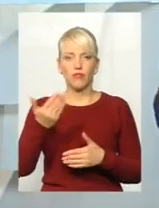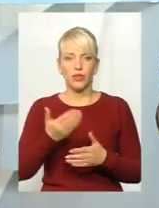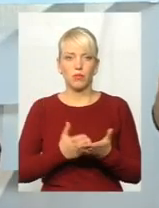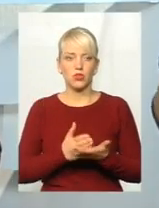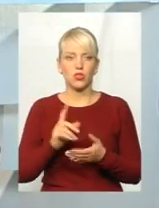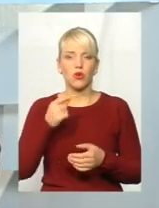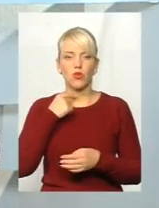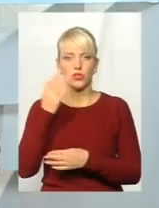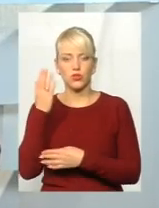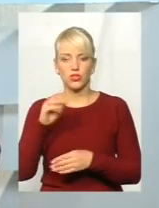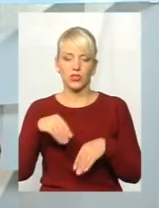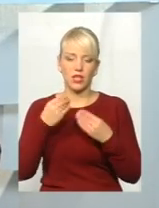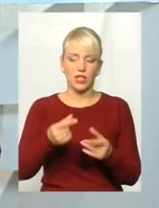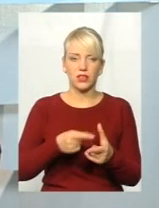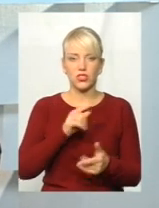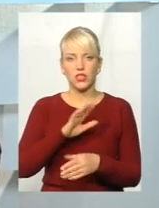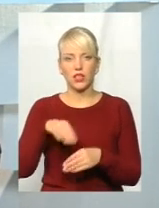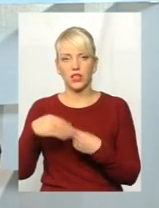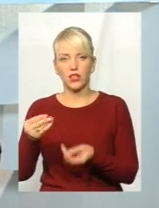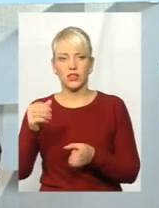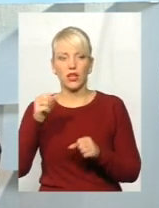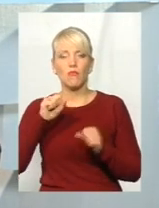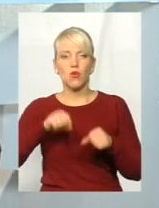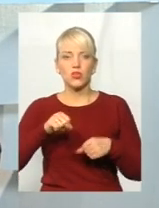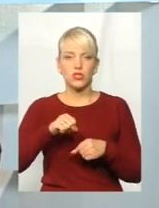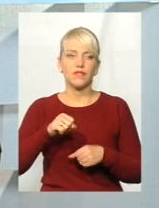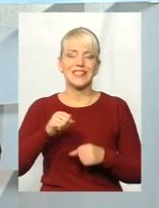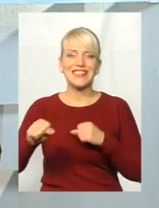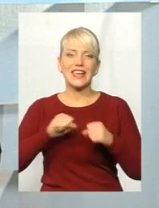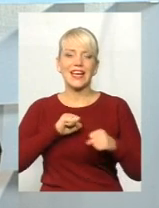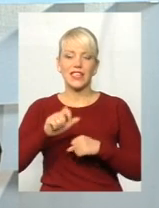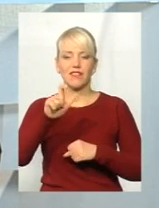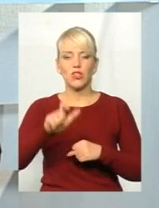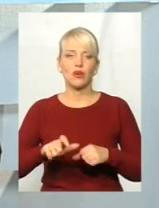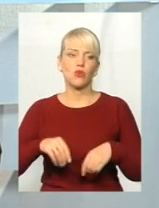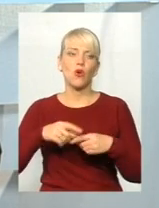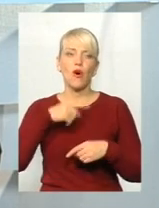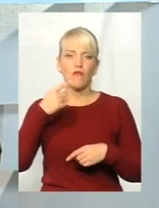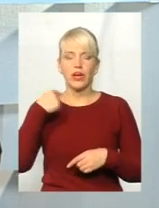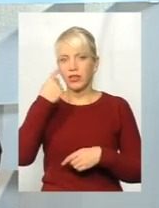що надати або не надати можливість керівнику говорити мовою нацменшини?